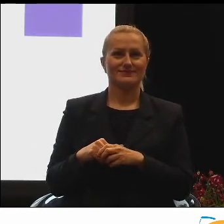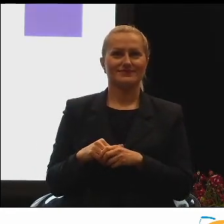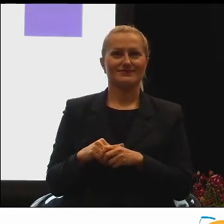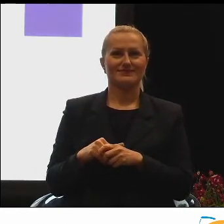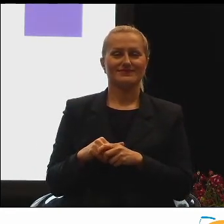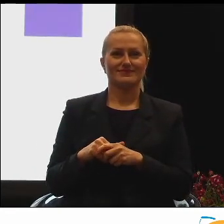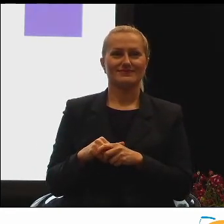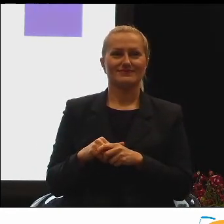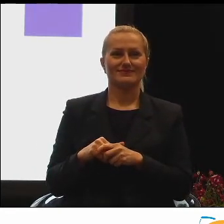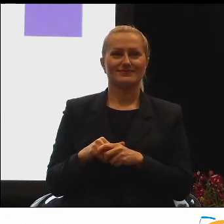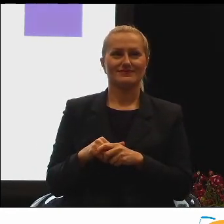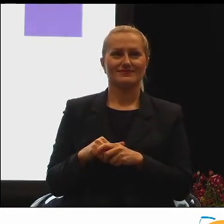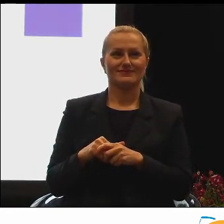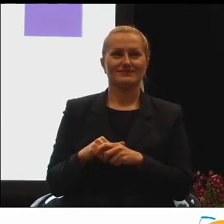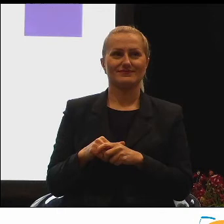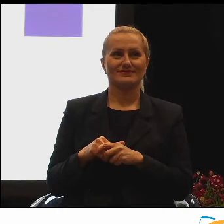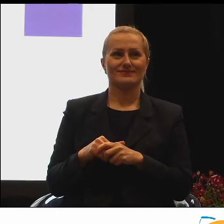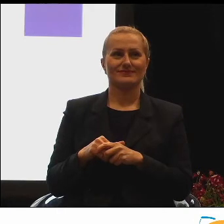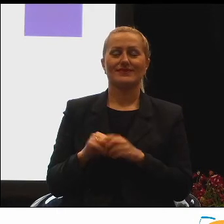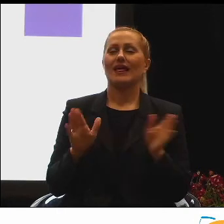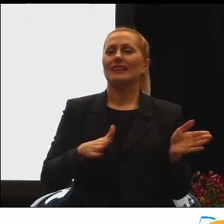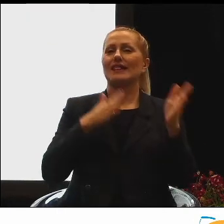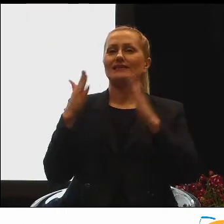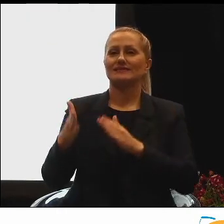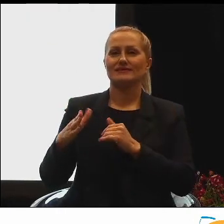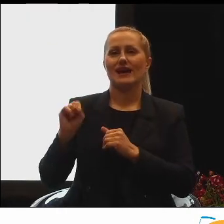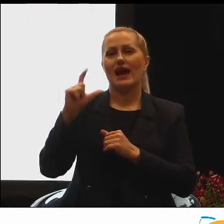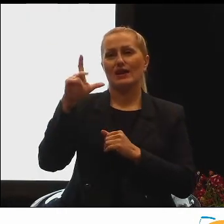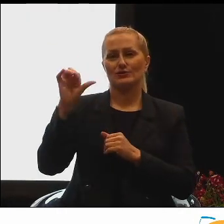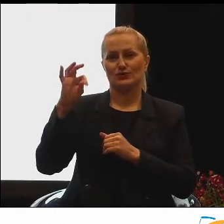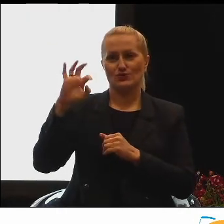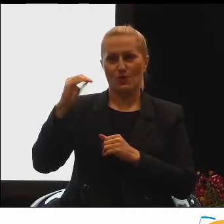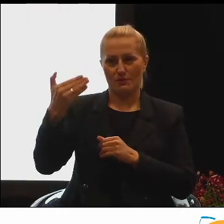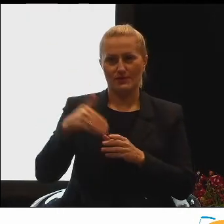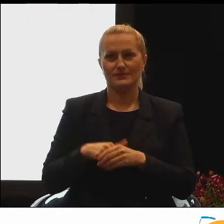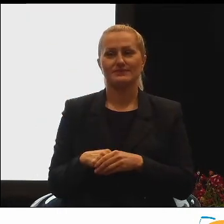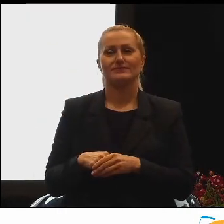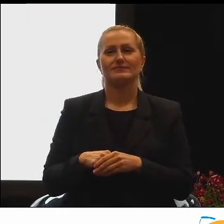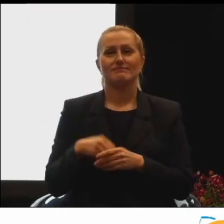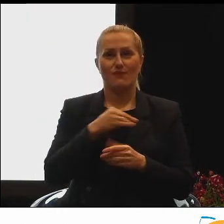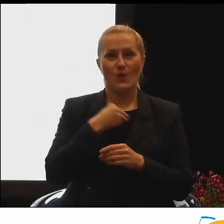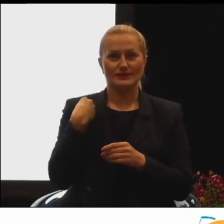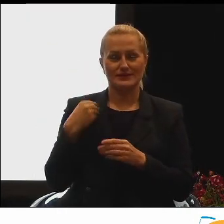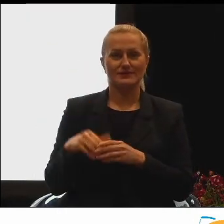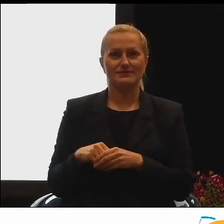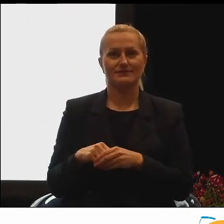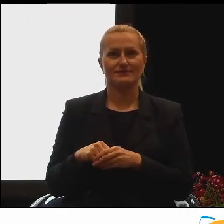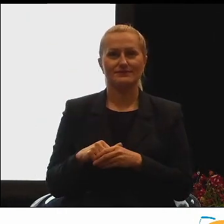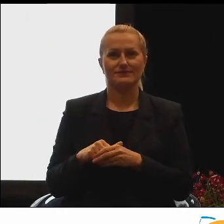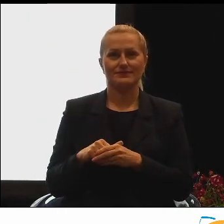Dziękujemy. Kolejna, Alston Polska.